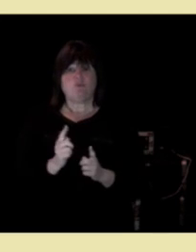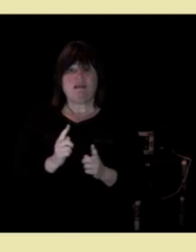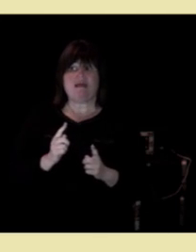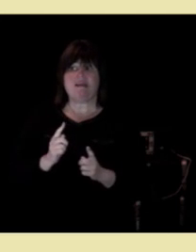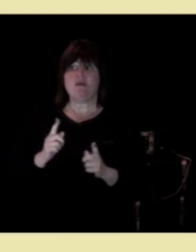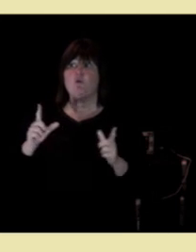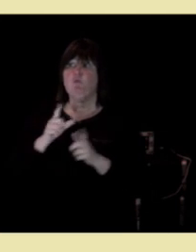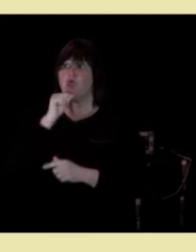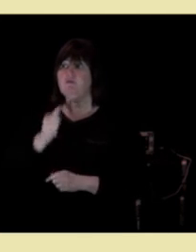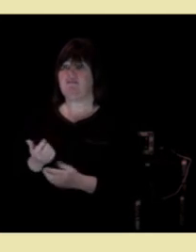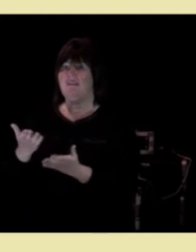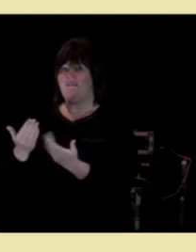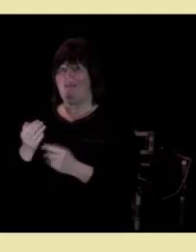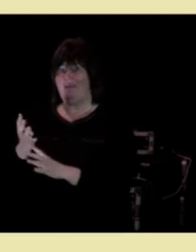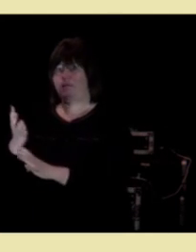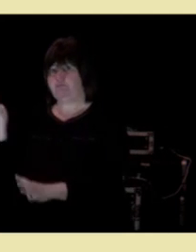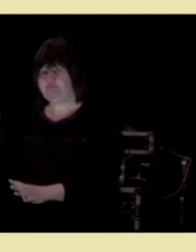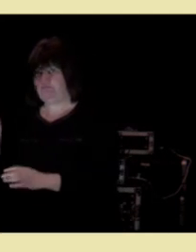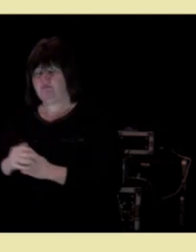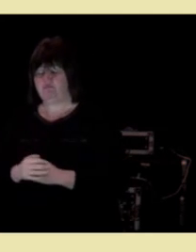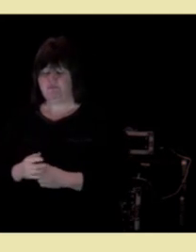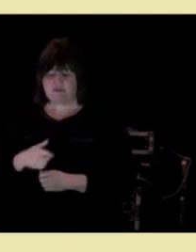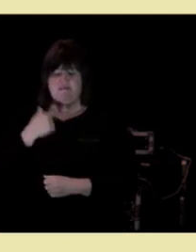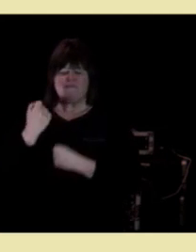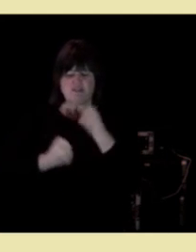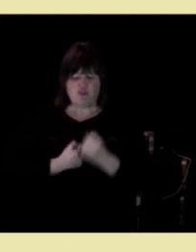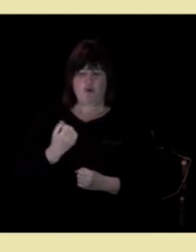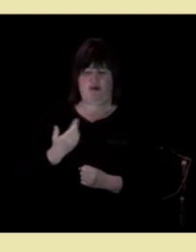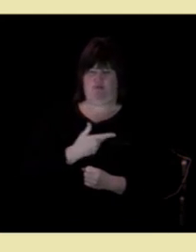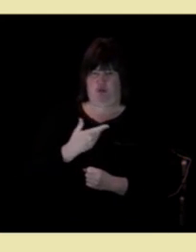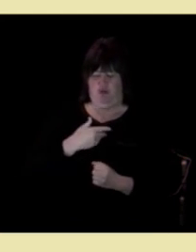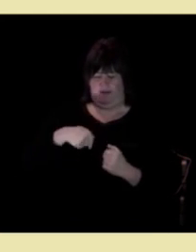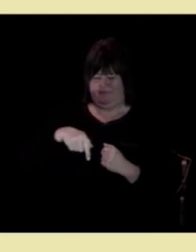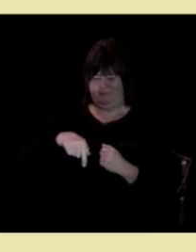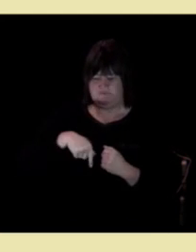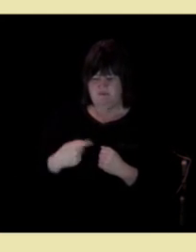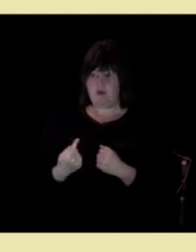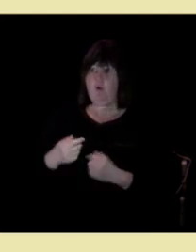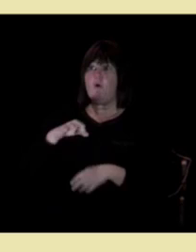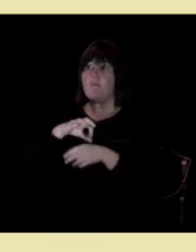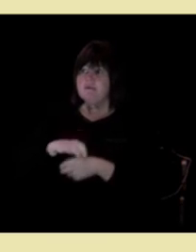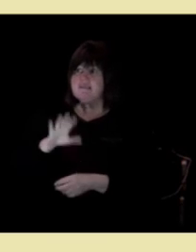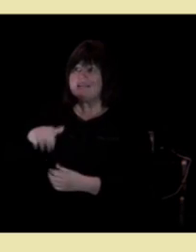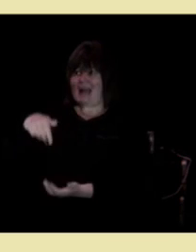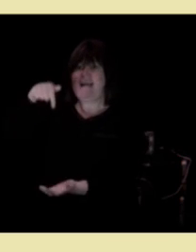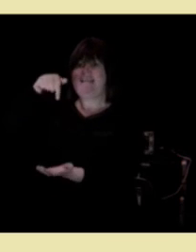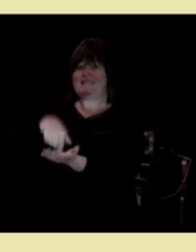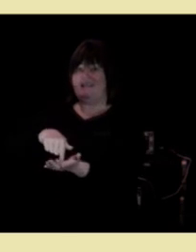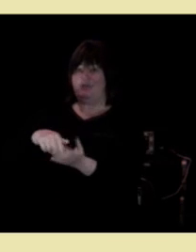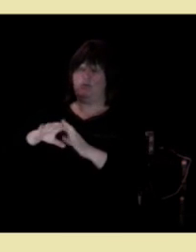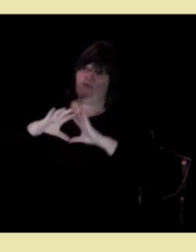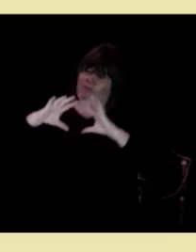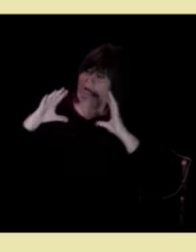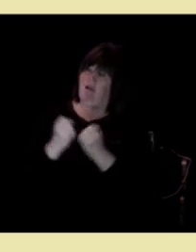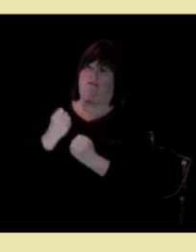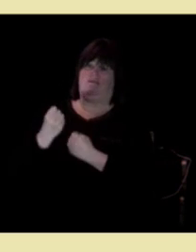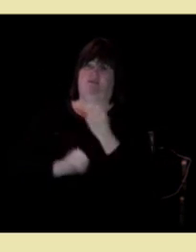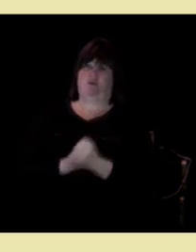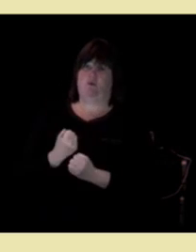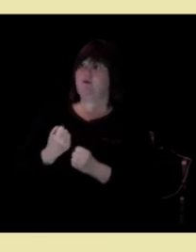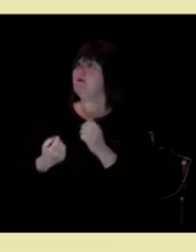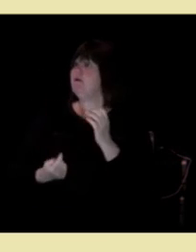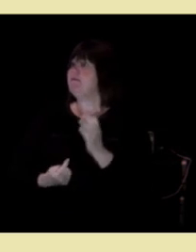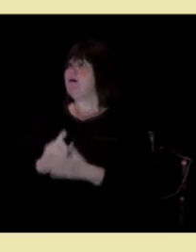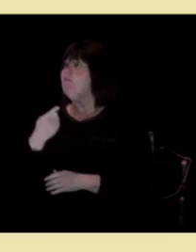Vi gjør mye og pasienten står i sentrum for alt det vi gjør. Og kanskje en eller annen i salen